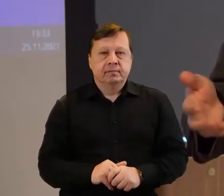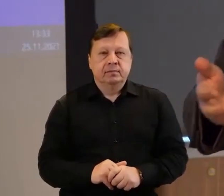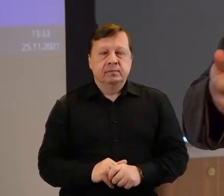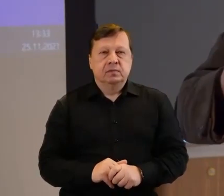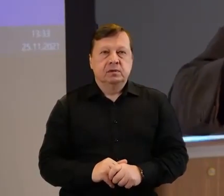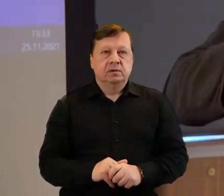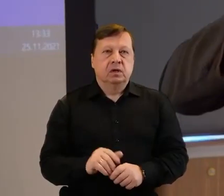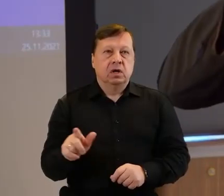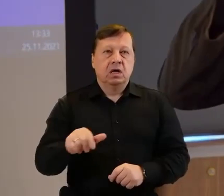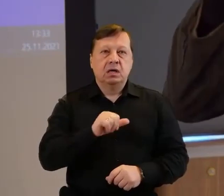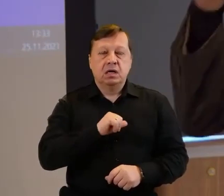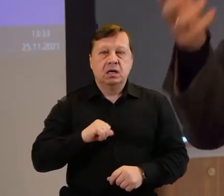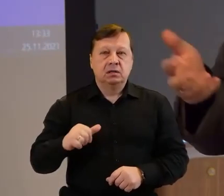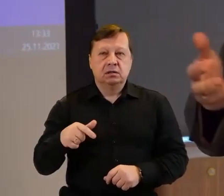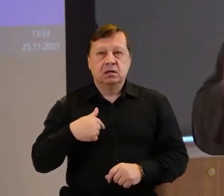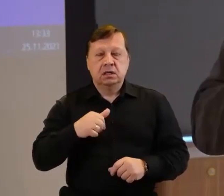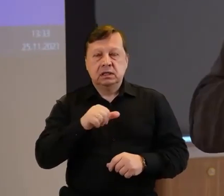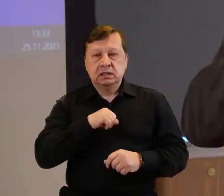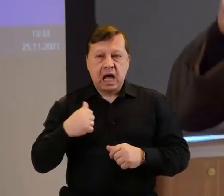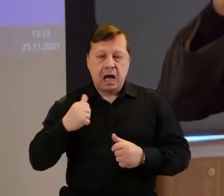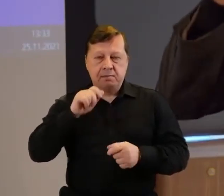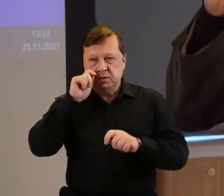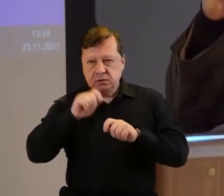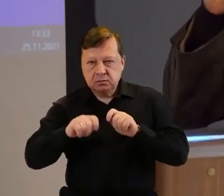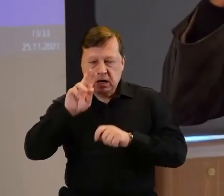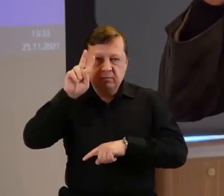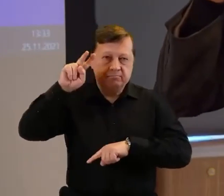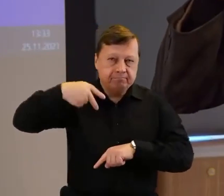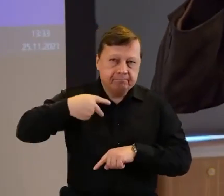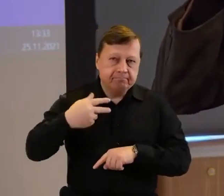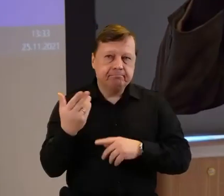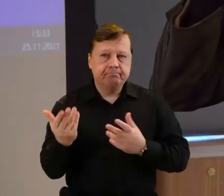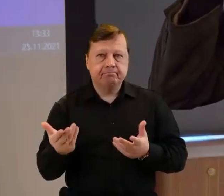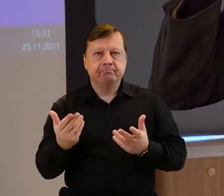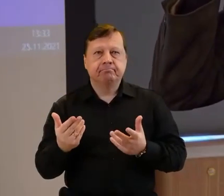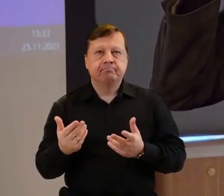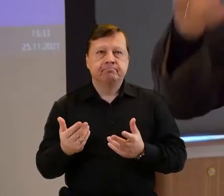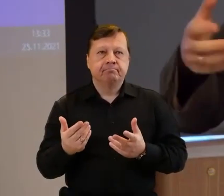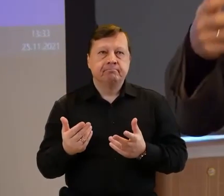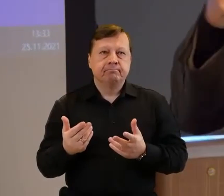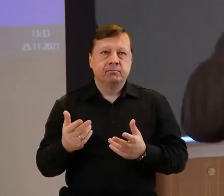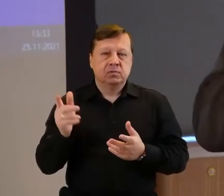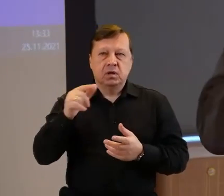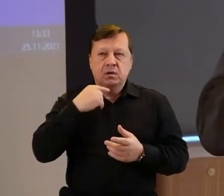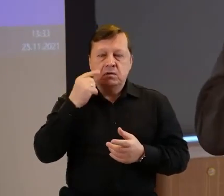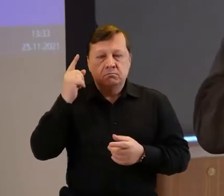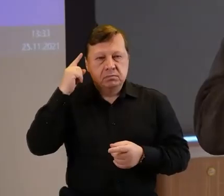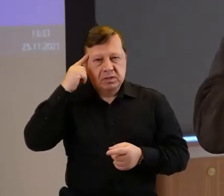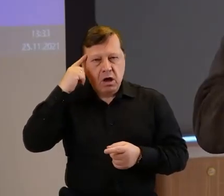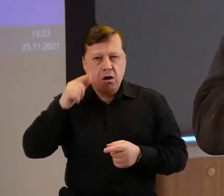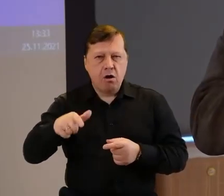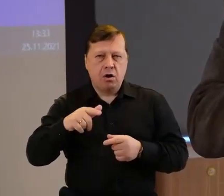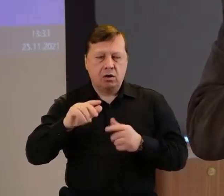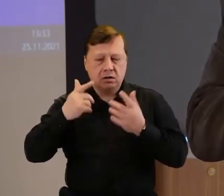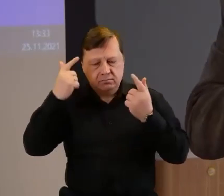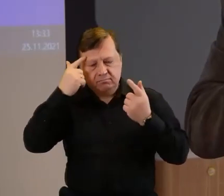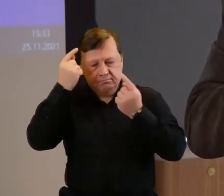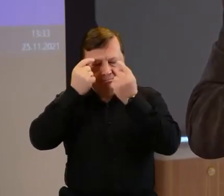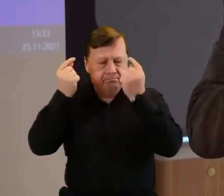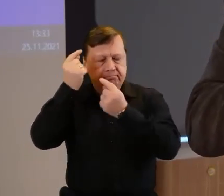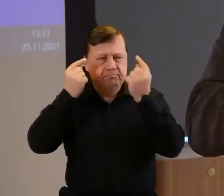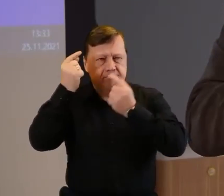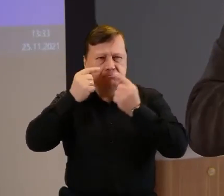Koncepcje samosprawdzającej się przepowiedni, te wszystkie psychologiczne mechanizmy, które każą